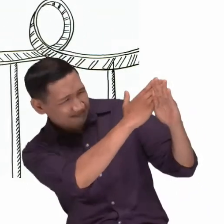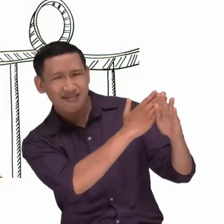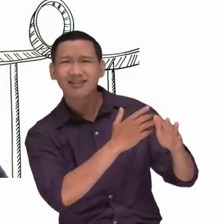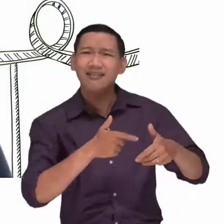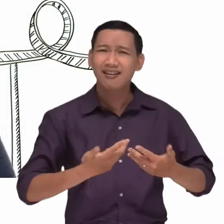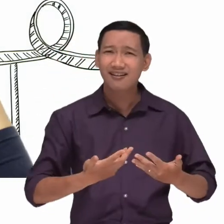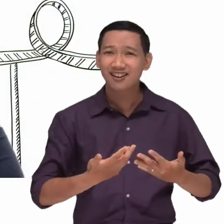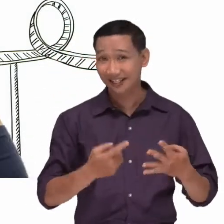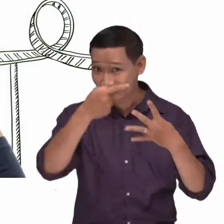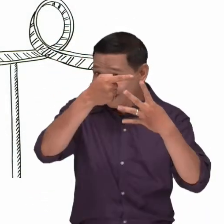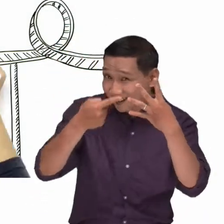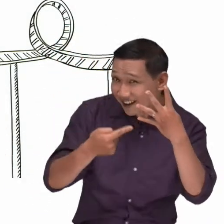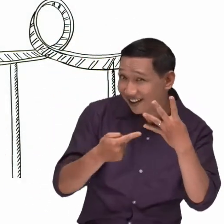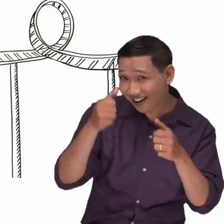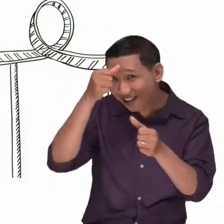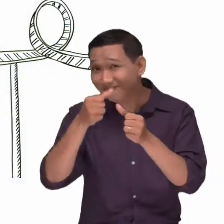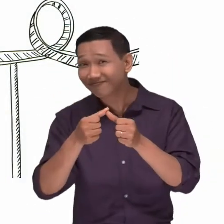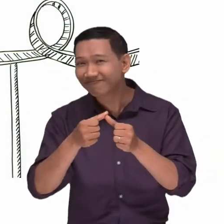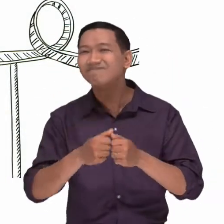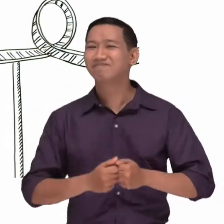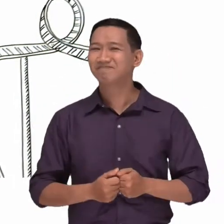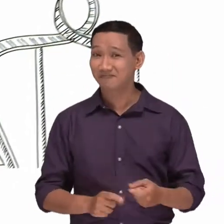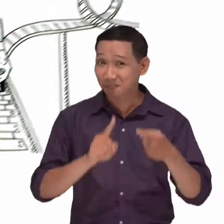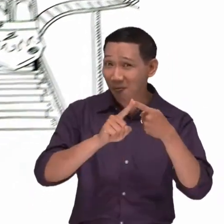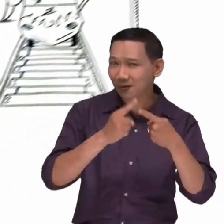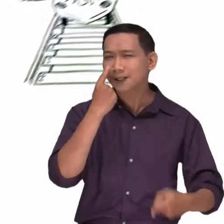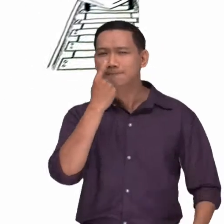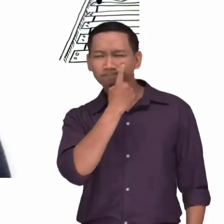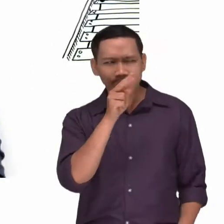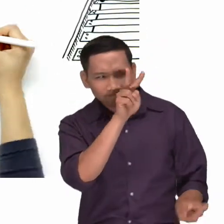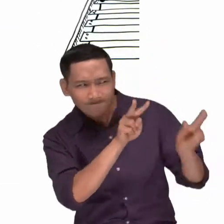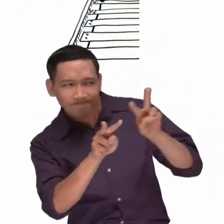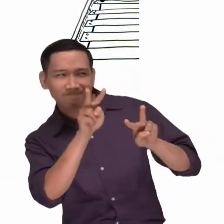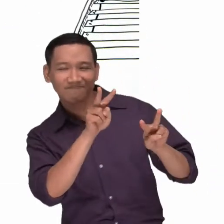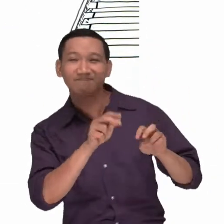Bạn không thể trốn tránh áp lực từ bạn đồng lứa Nhưng có thể vượt qua nó